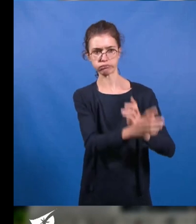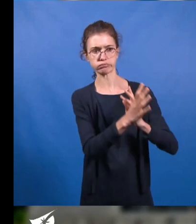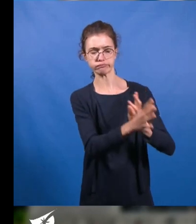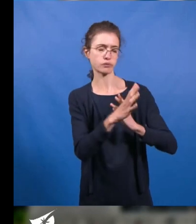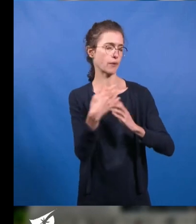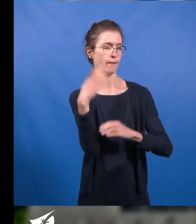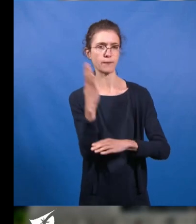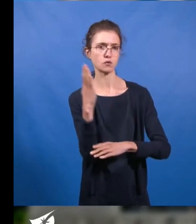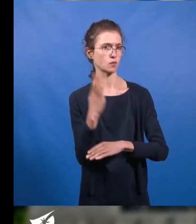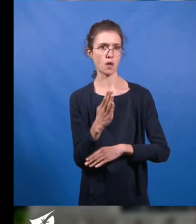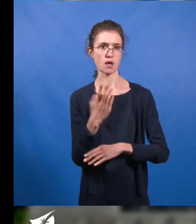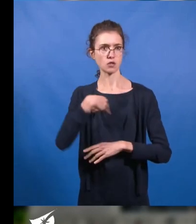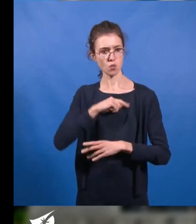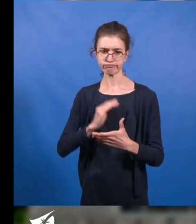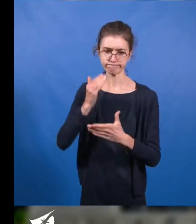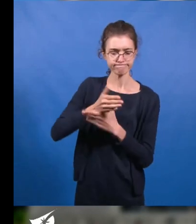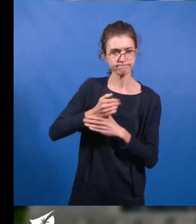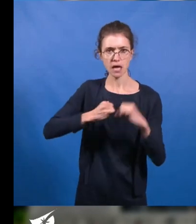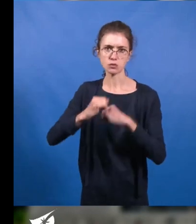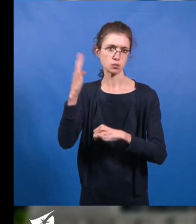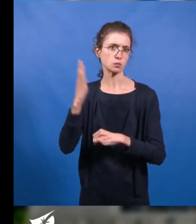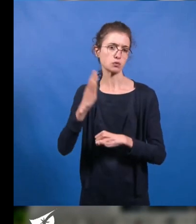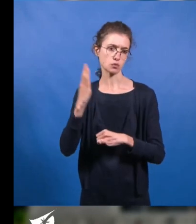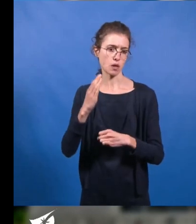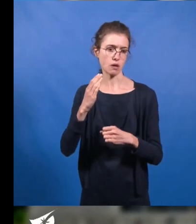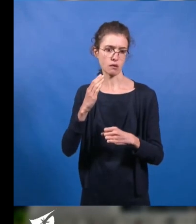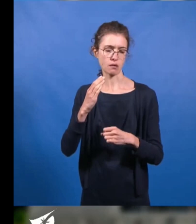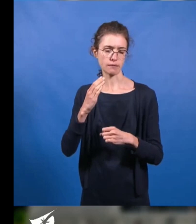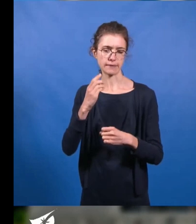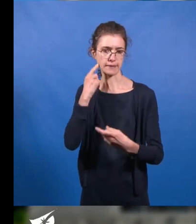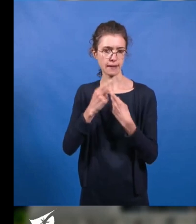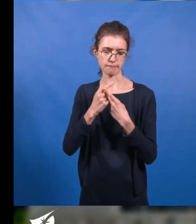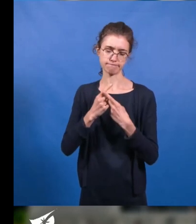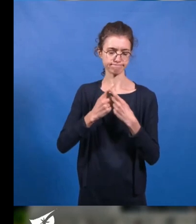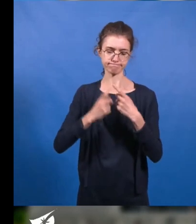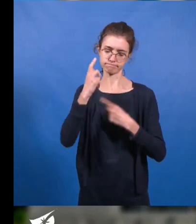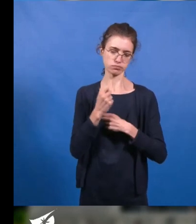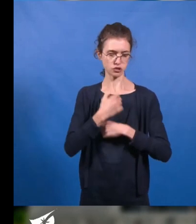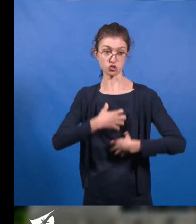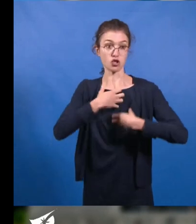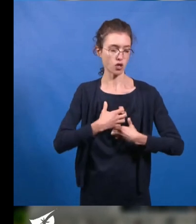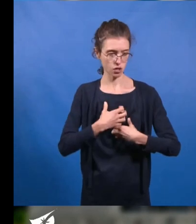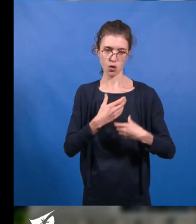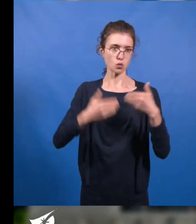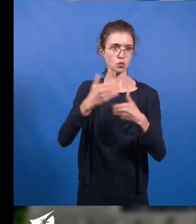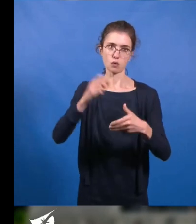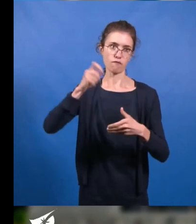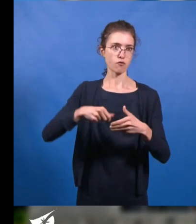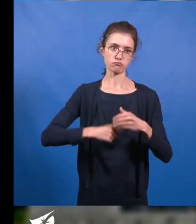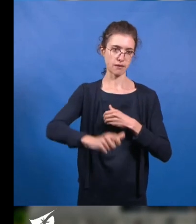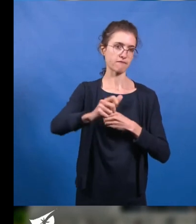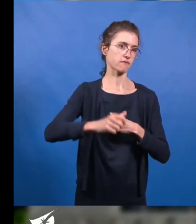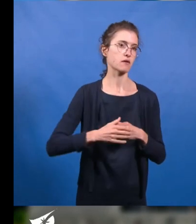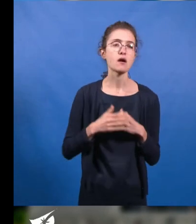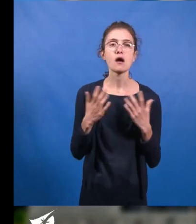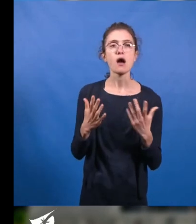responsabilité d'agir par un véritable choc de construction. Certes, ce choc doit bien évidemment être accompagné de signes forts